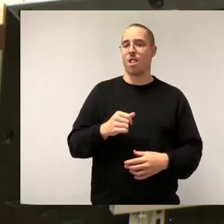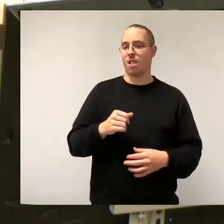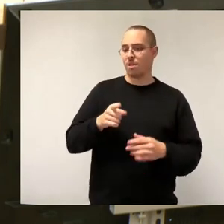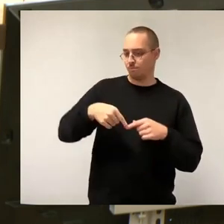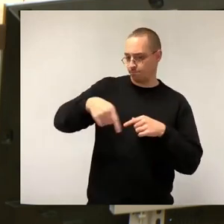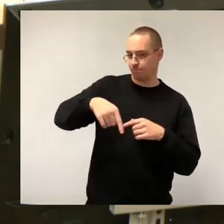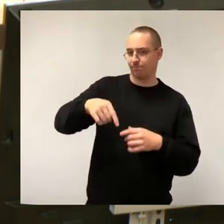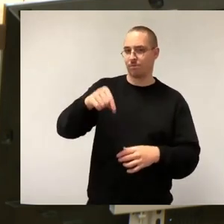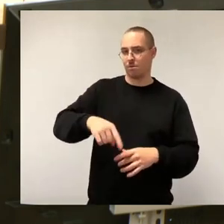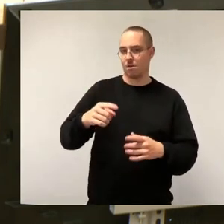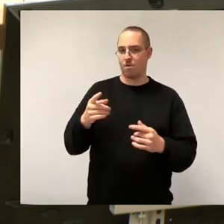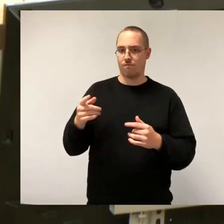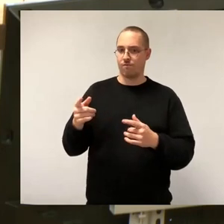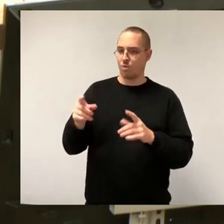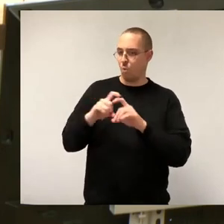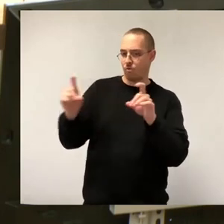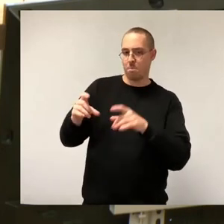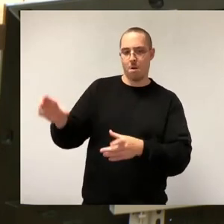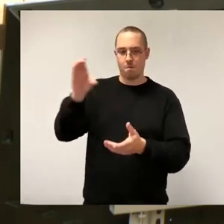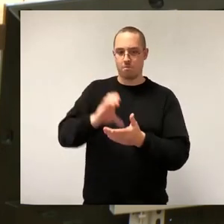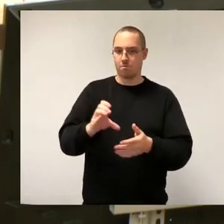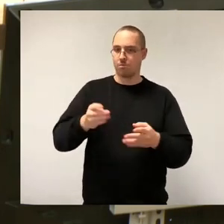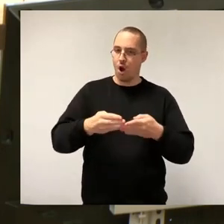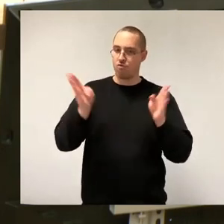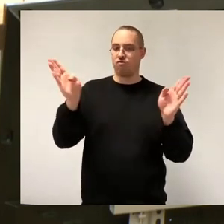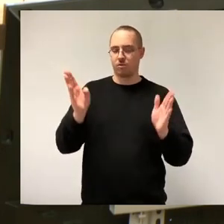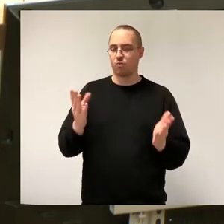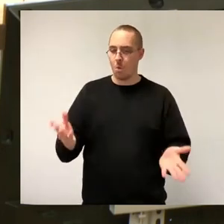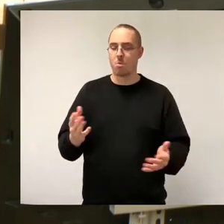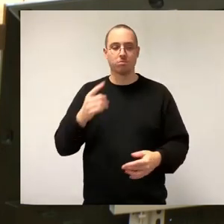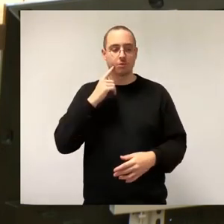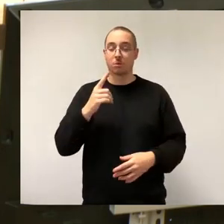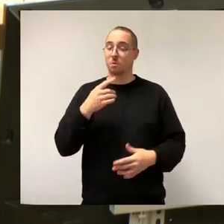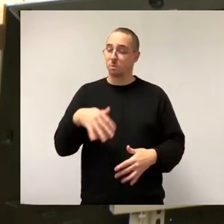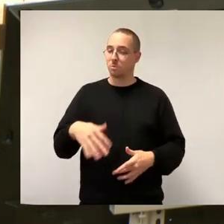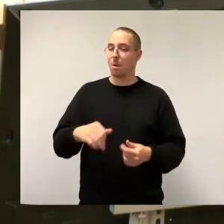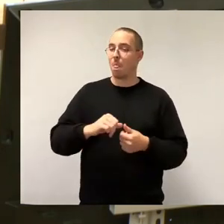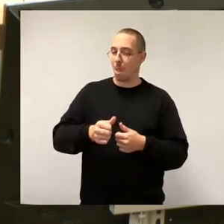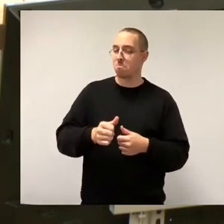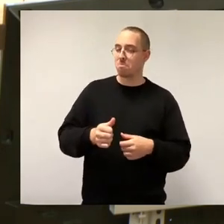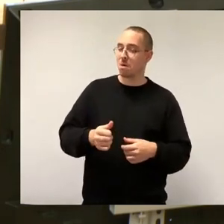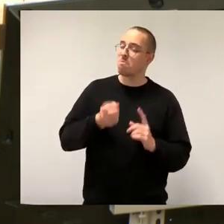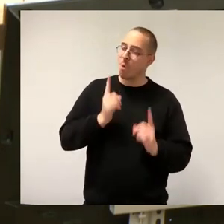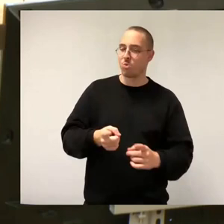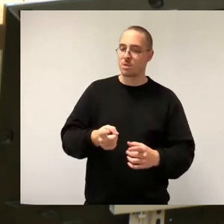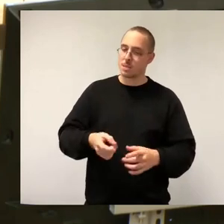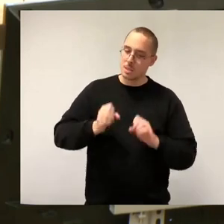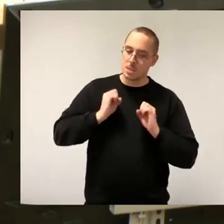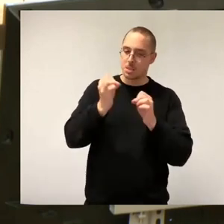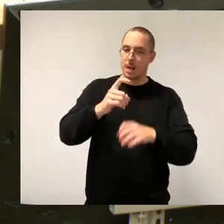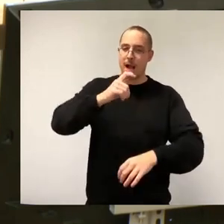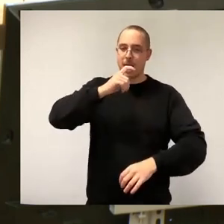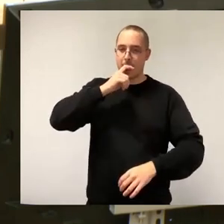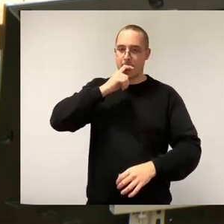Unternehmen nicht mit einer hundertprozentigen Auslastung starten wird, können wir uns derzeit nicht zurücklehnen, sondern müssen die genannten Herausforderungen klar